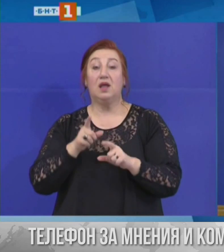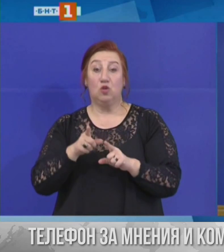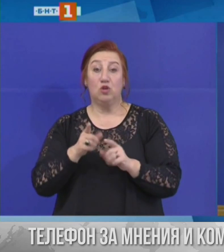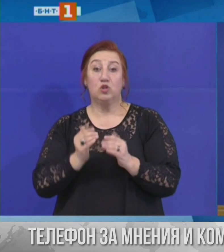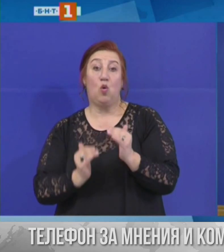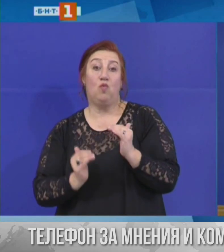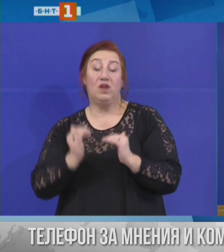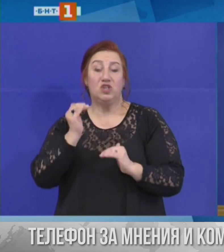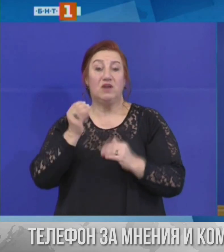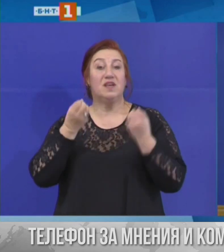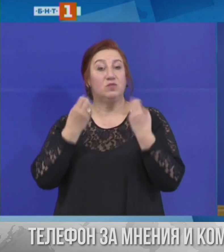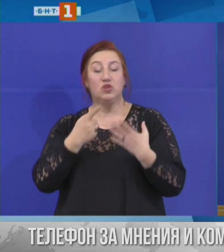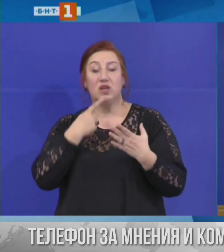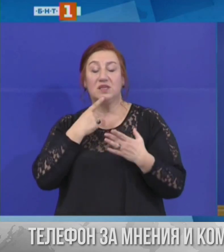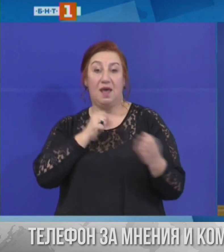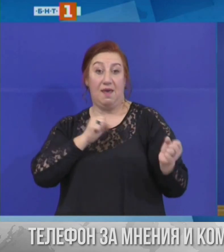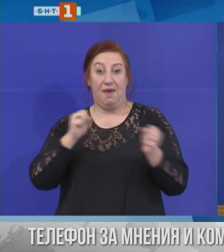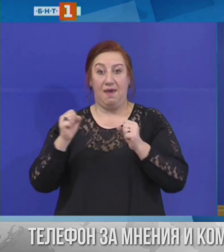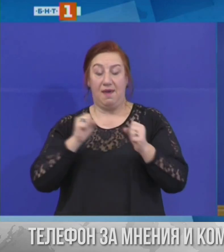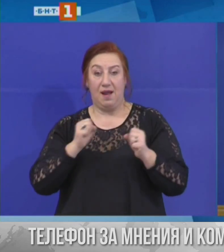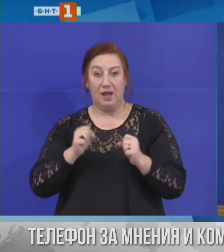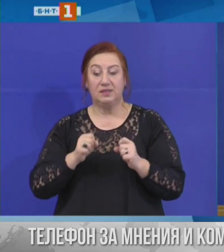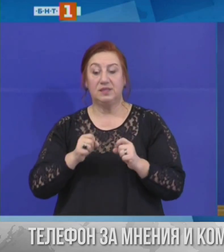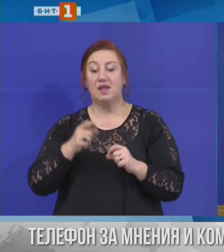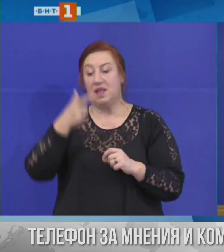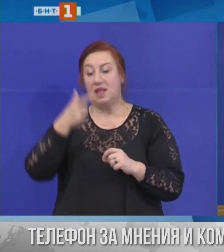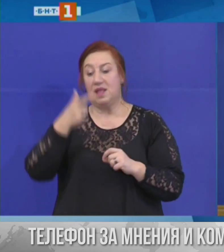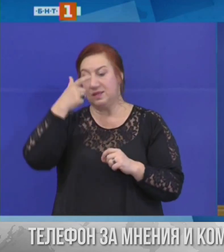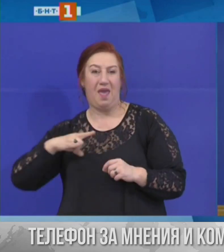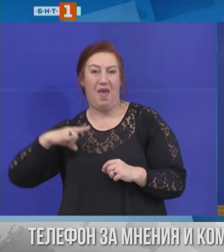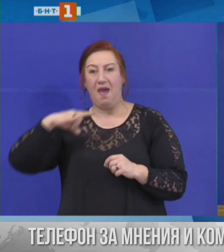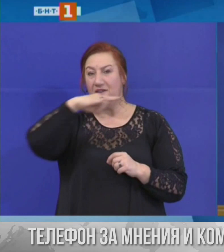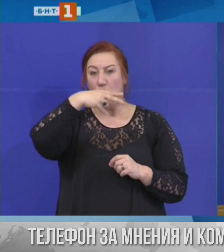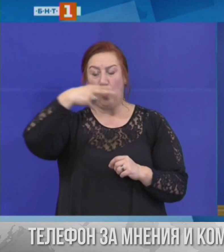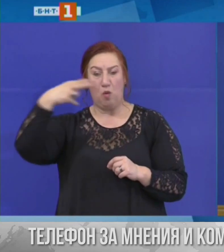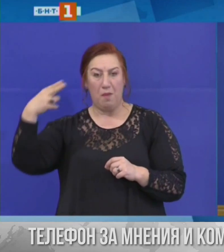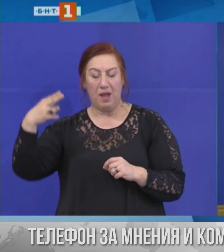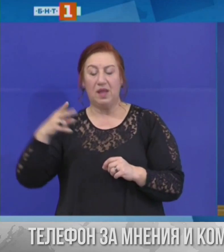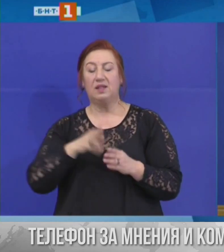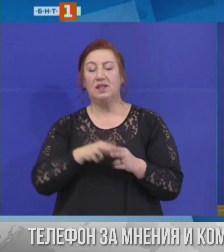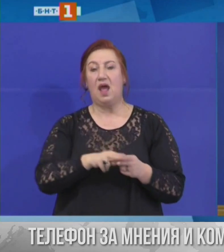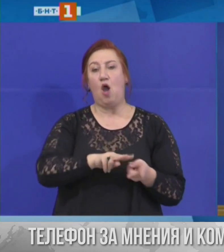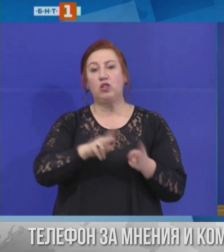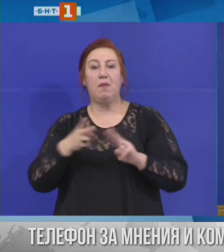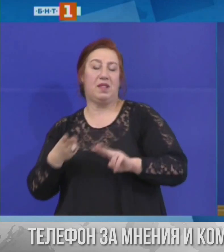дори на самите авиокомпании, така че да могат да осъществят редовните си полети.